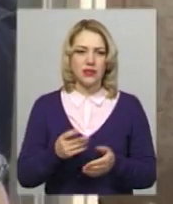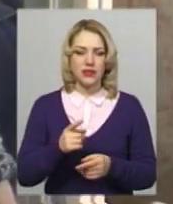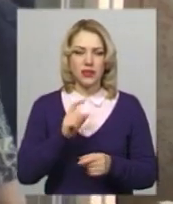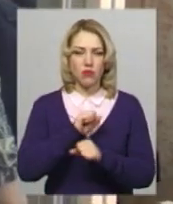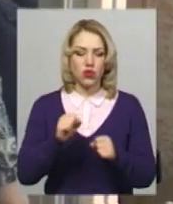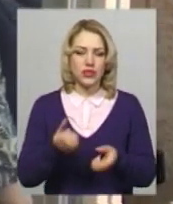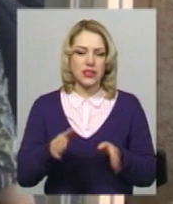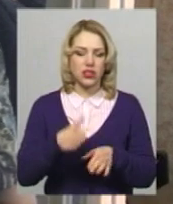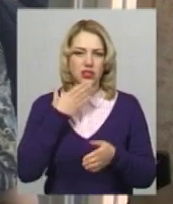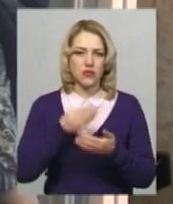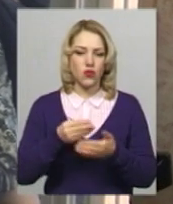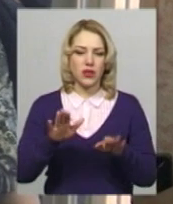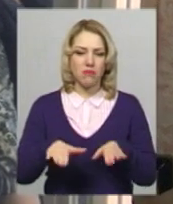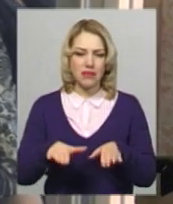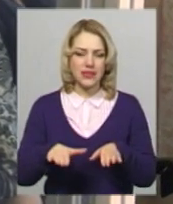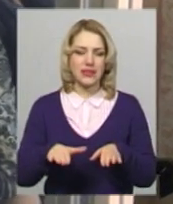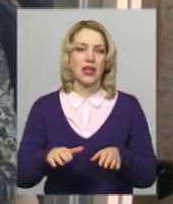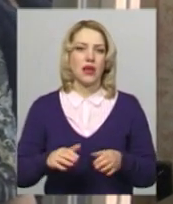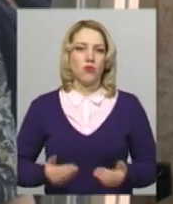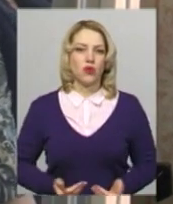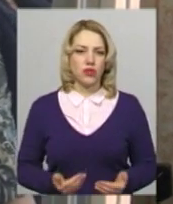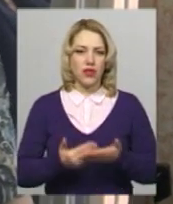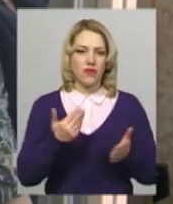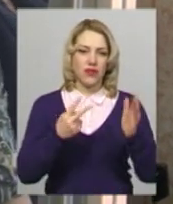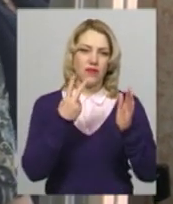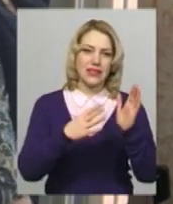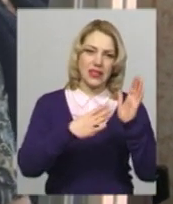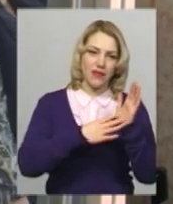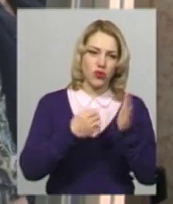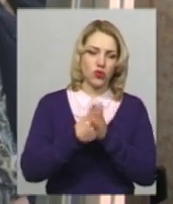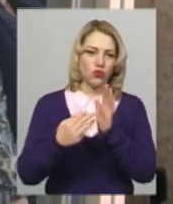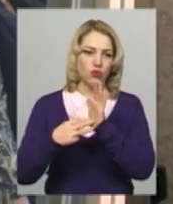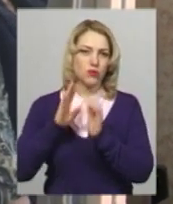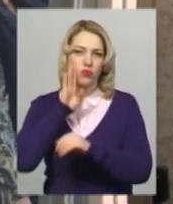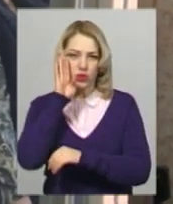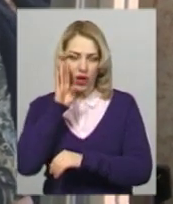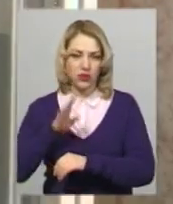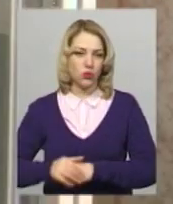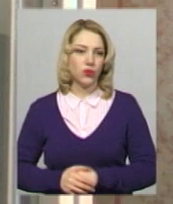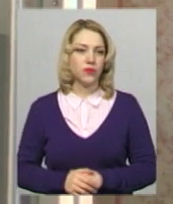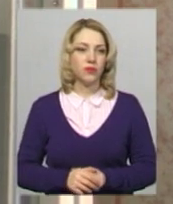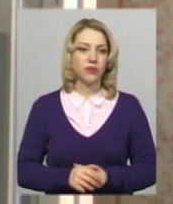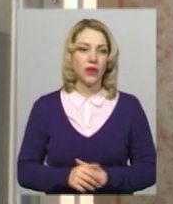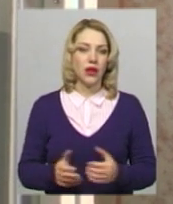проживання. Період часу без першої години по 6 годину наступного дня без власного слідчого пропору раду суду.